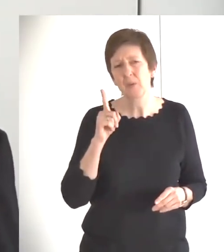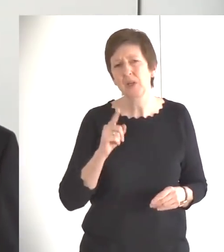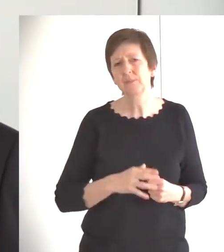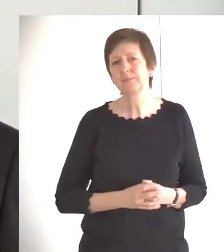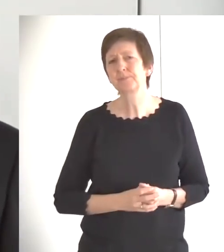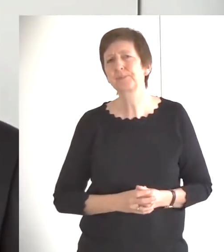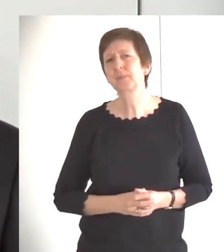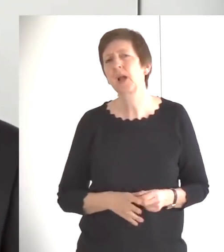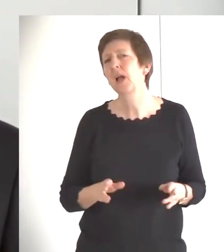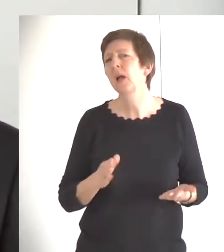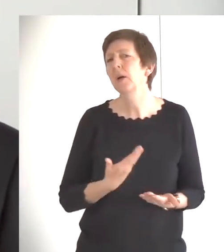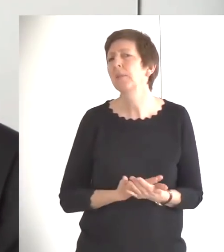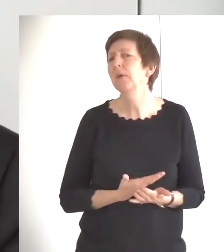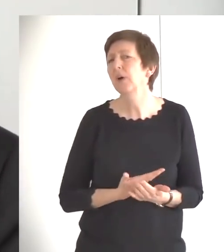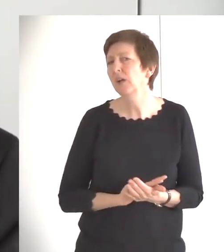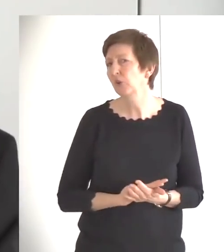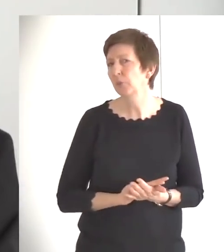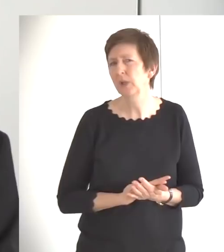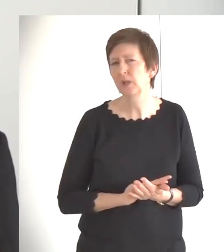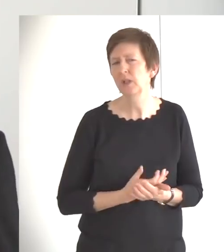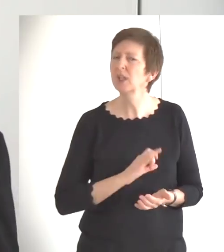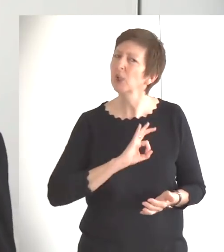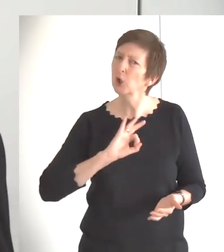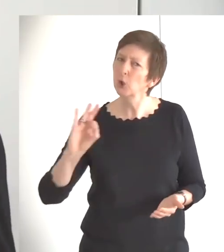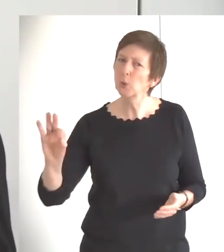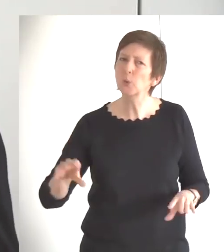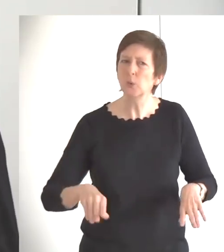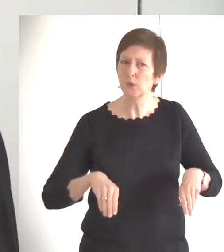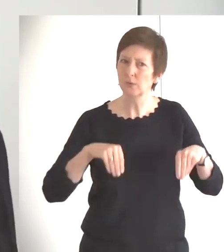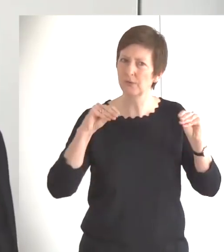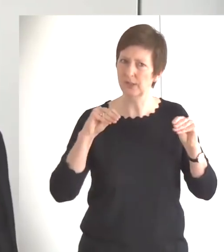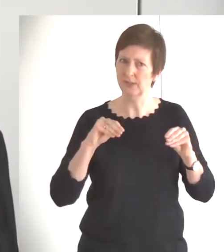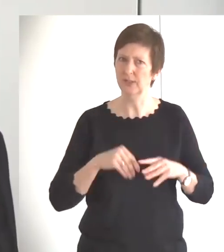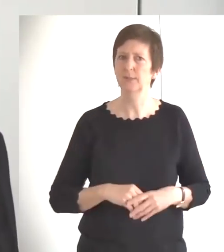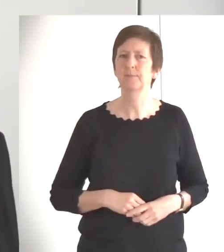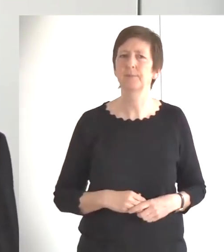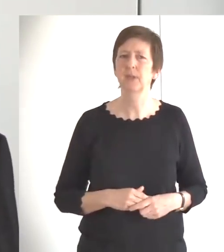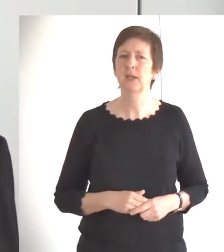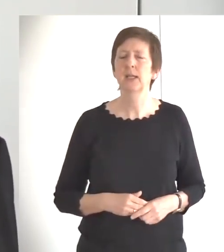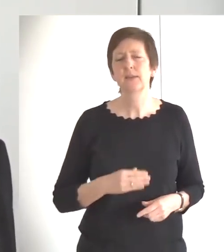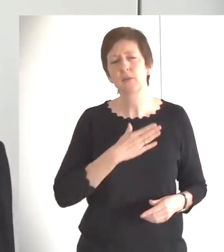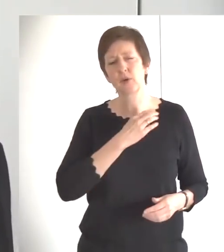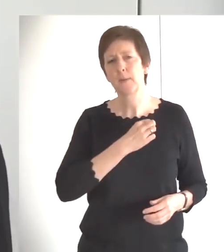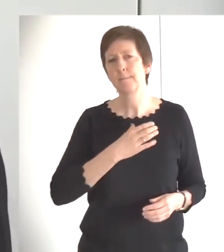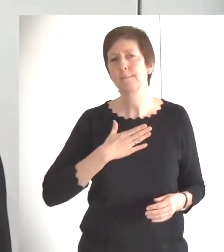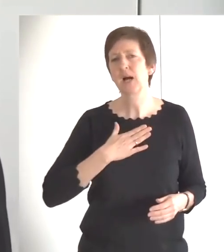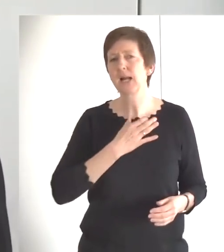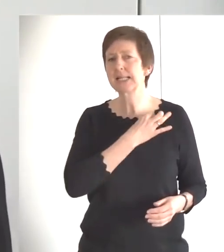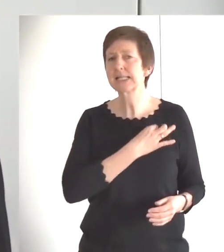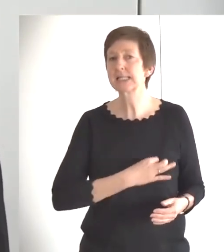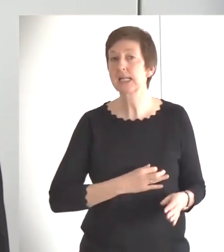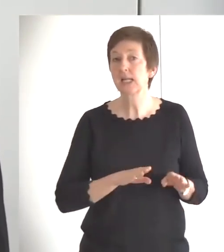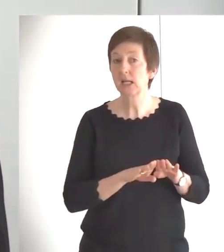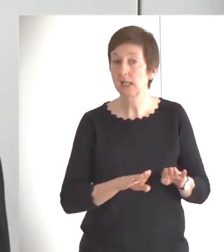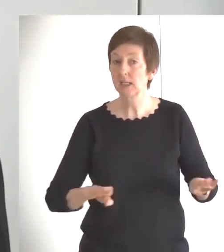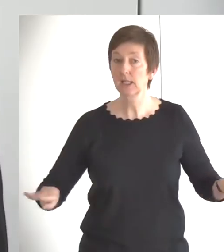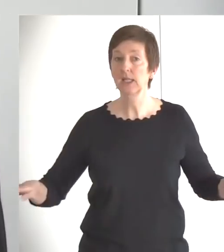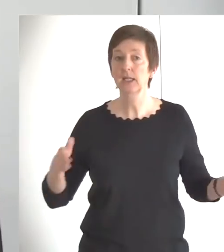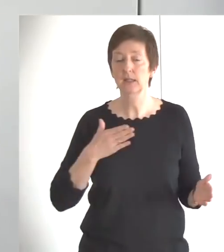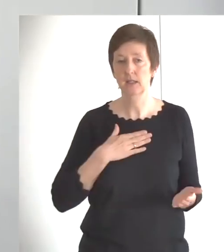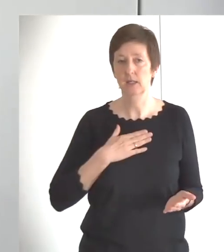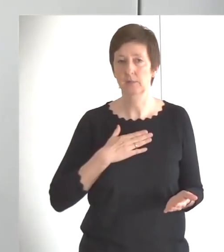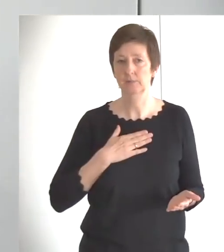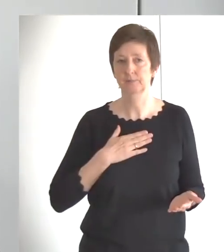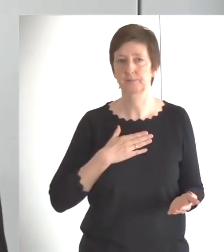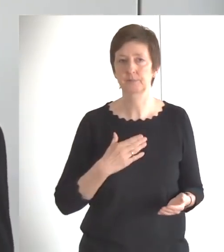Lieben, die ich ganz gut finde und die sich da sehr auf meine Seele gelegt haben, auch für unsere Situation heute.